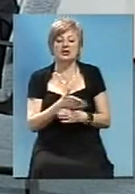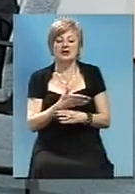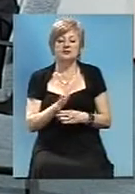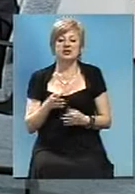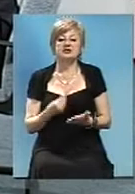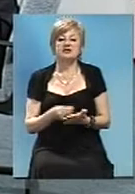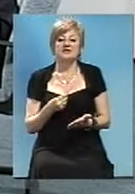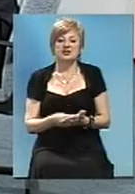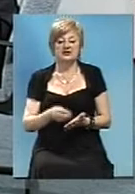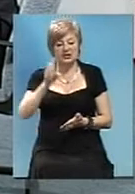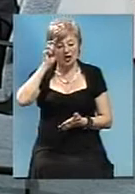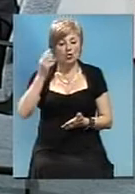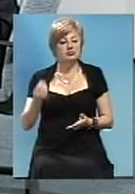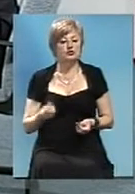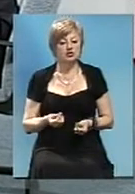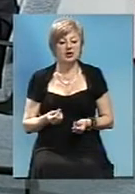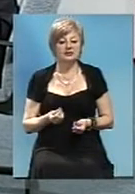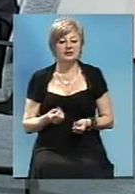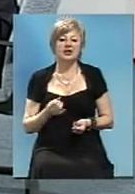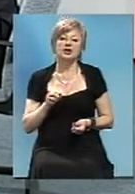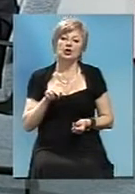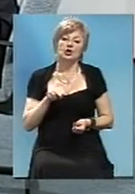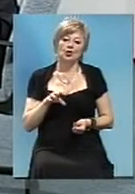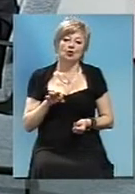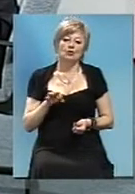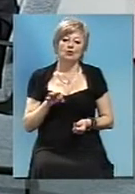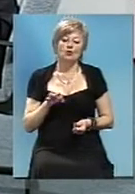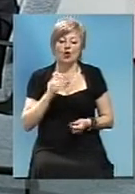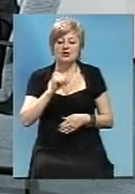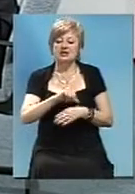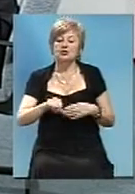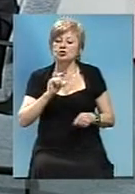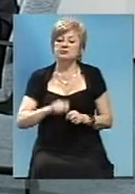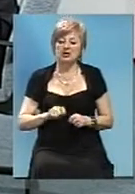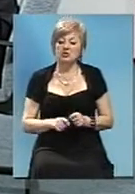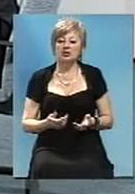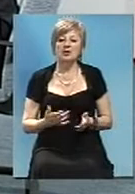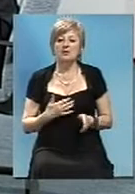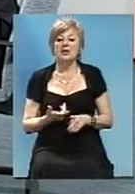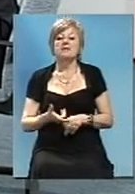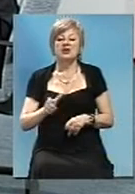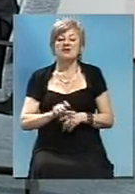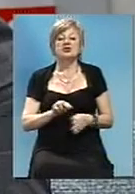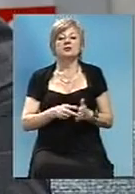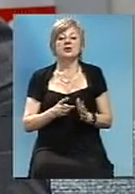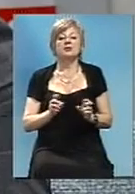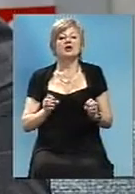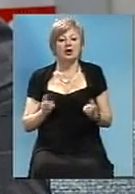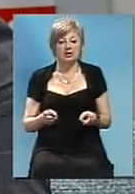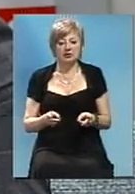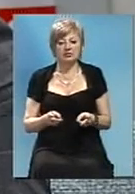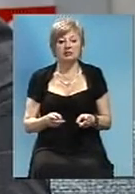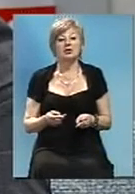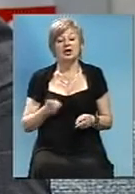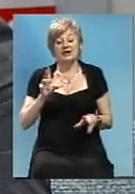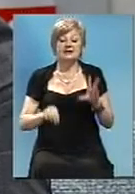державного бюджету, і також по таможенному експерименту, наскільки ми перевиповнимо план. Надіжди є, звісно,